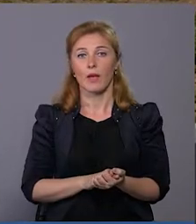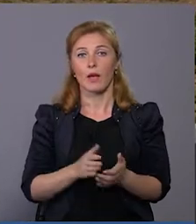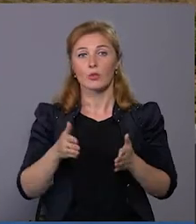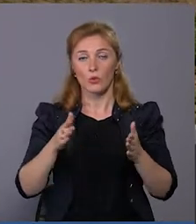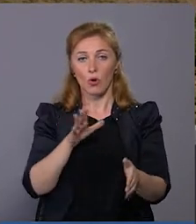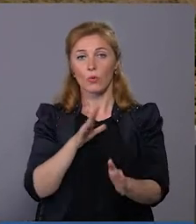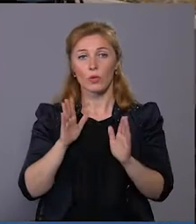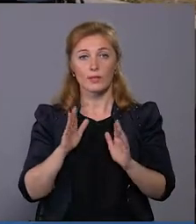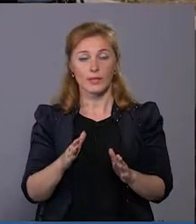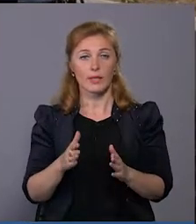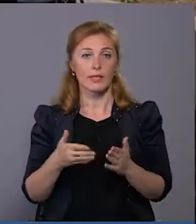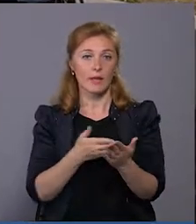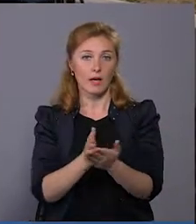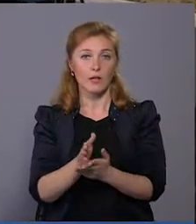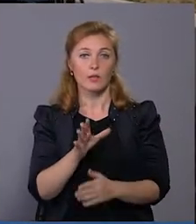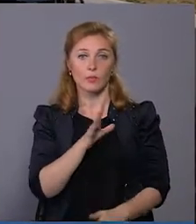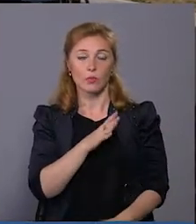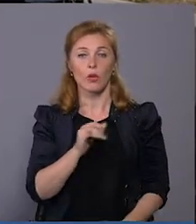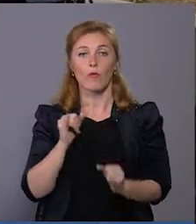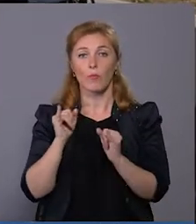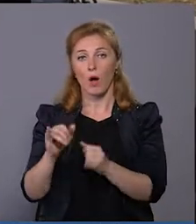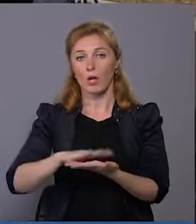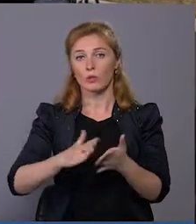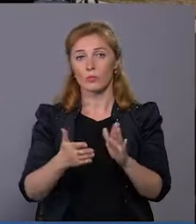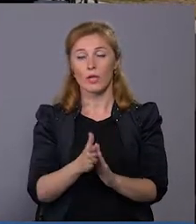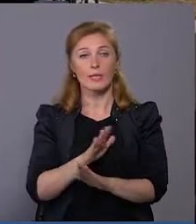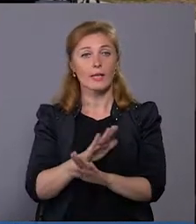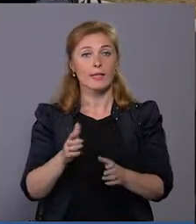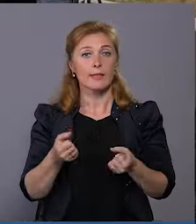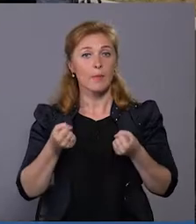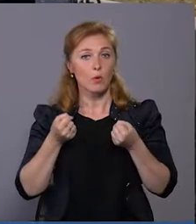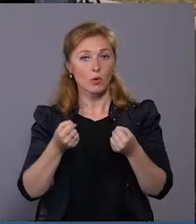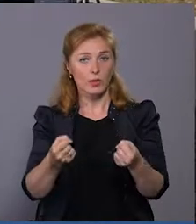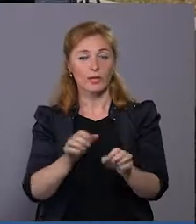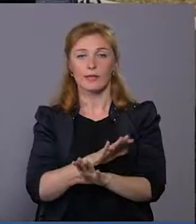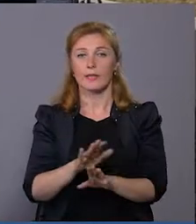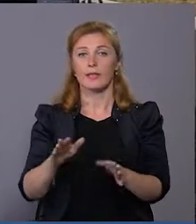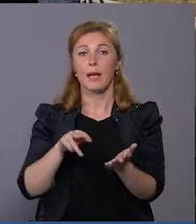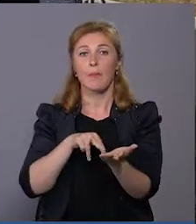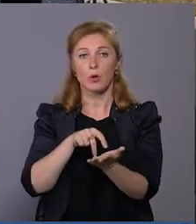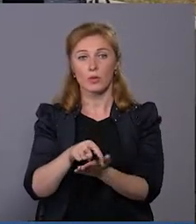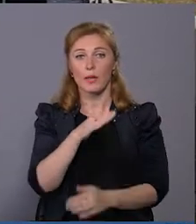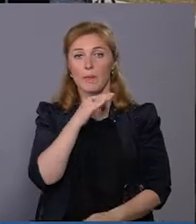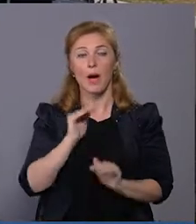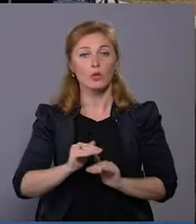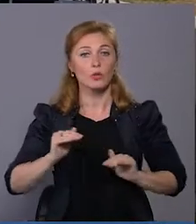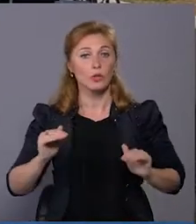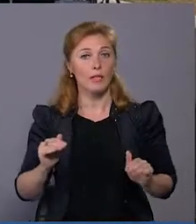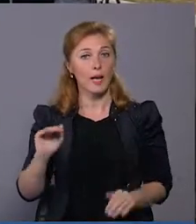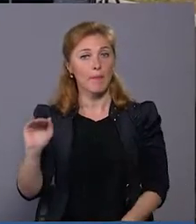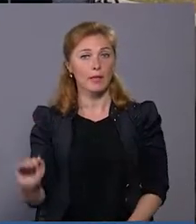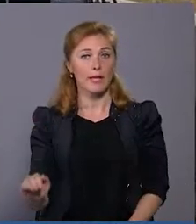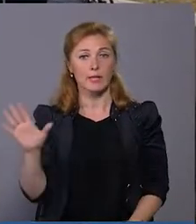Вона була в дуже поганому стані, ні проїхати, ні пройти, як то кажуть. І діти, багато дітей маленьких, і всі ходять, і,